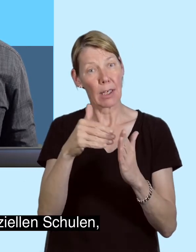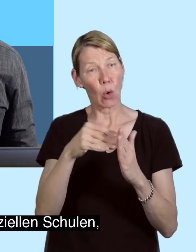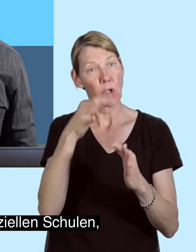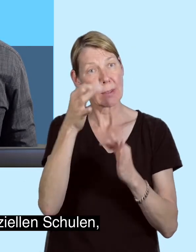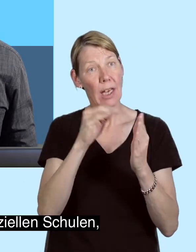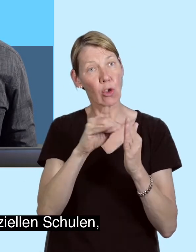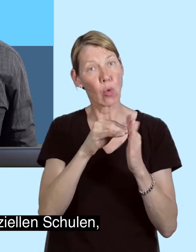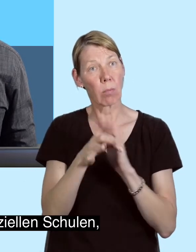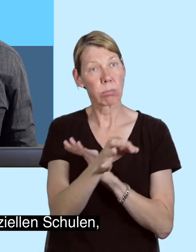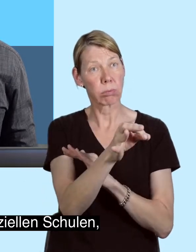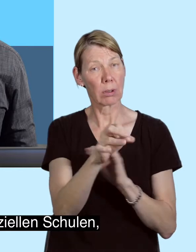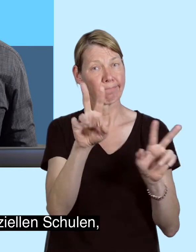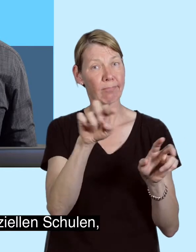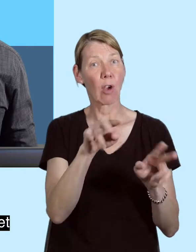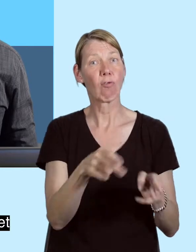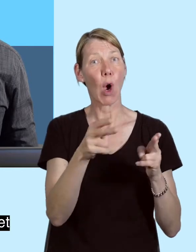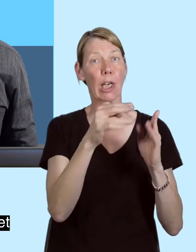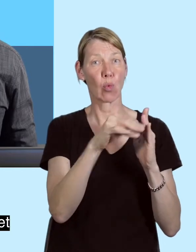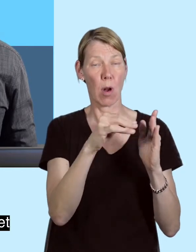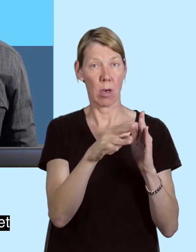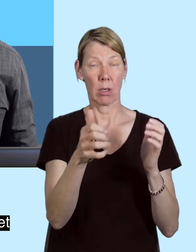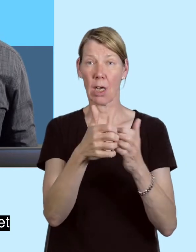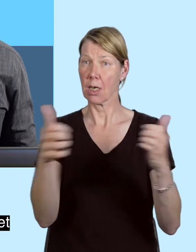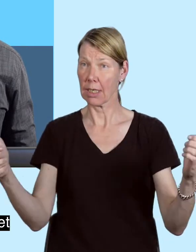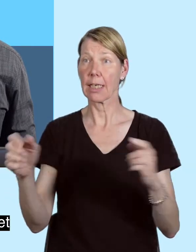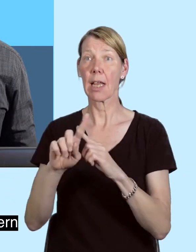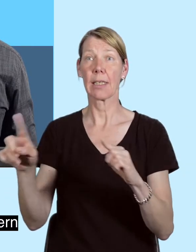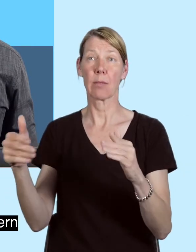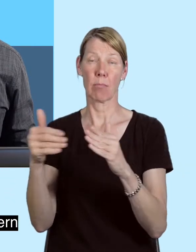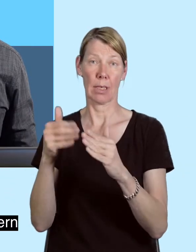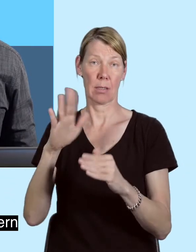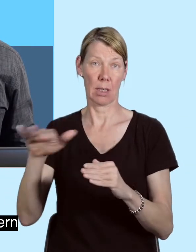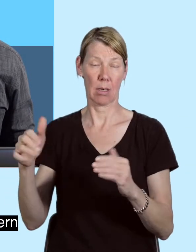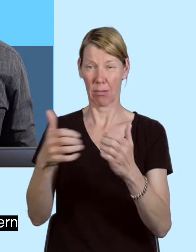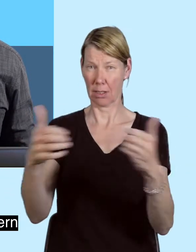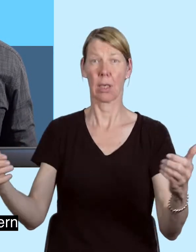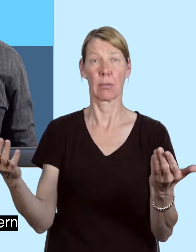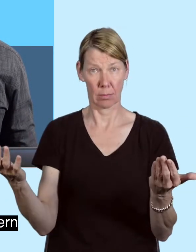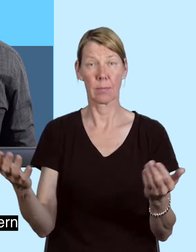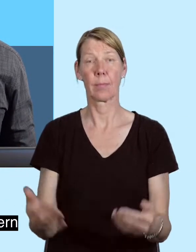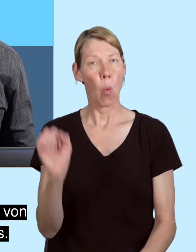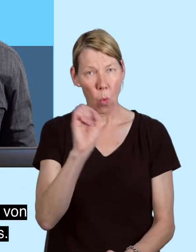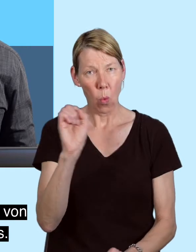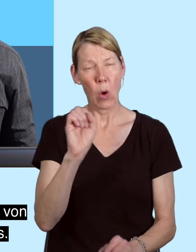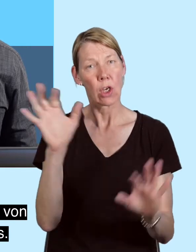damals doch Kinder mit Behinderung an speziellen Schulen sogenannten Förderschulen unterrichtet, getrennt von den nichtbehinderten Kindern.